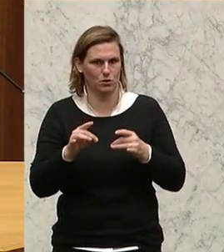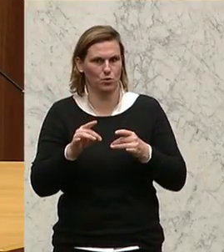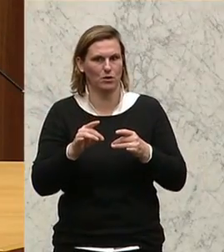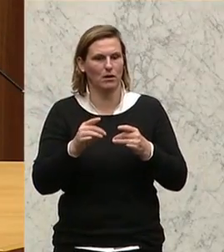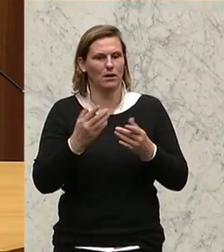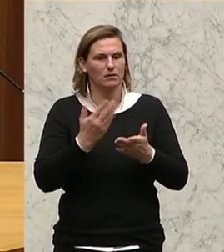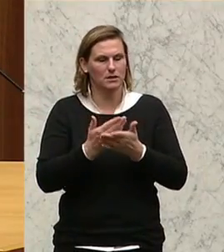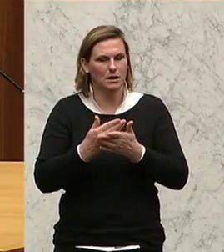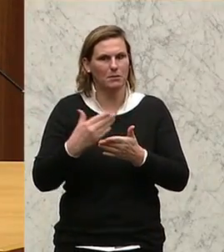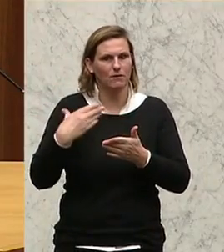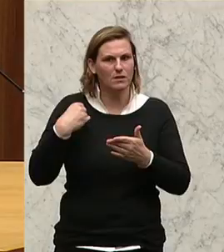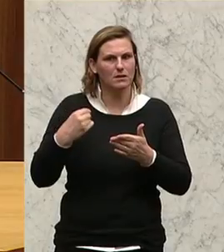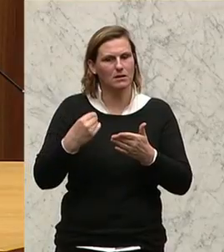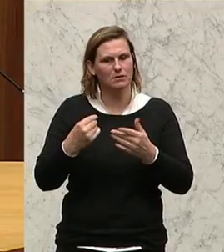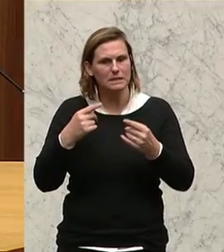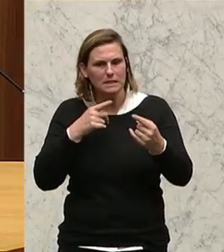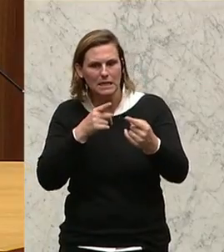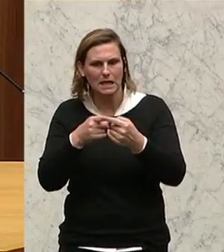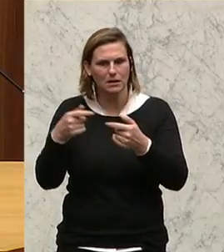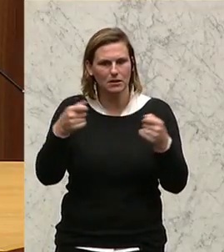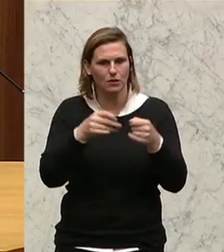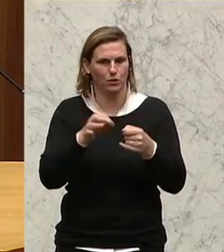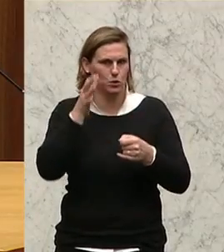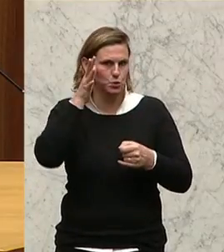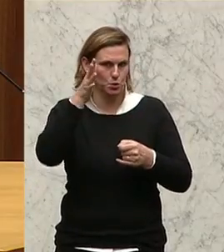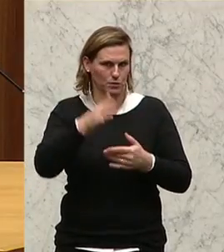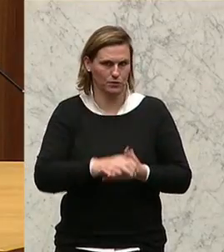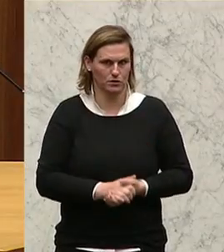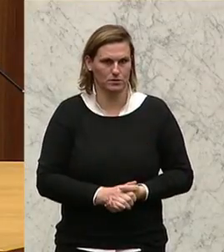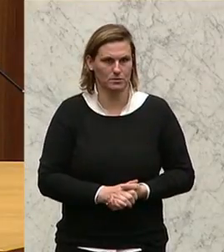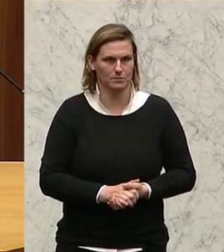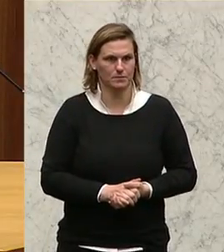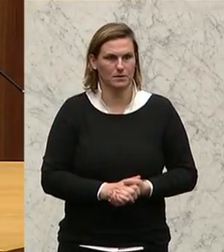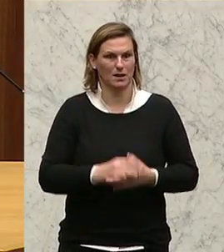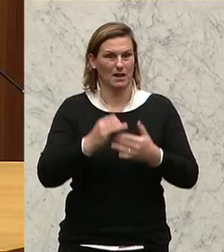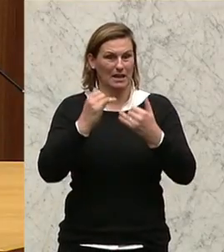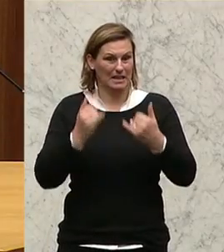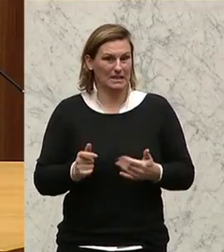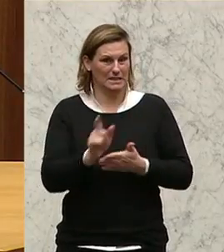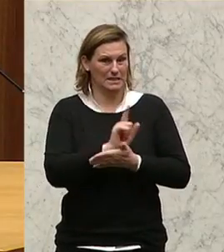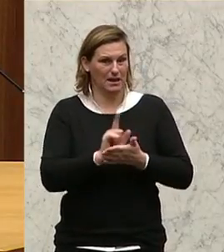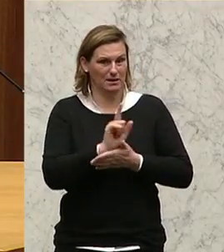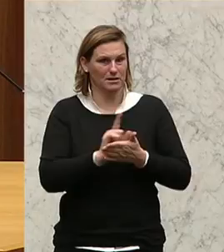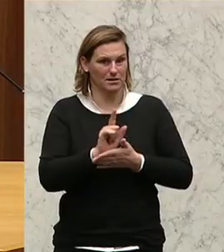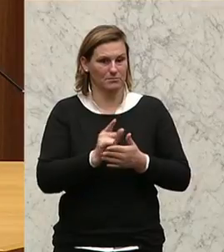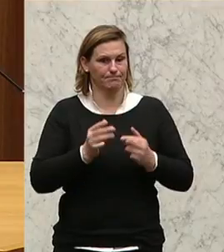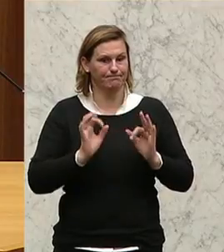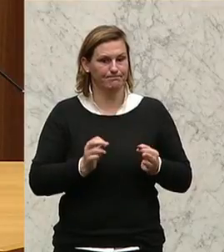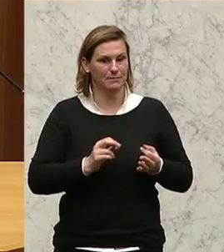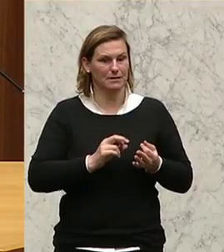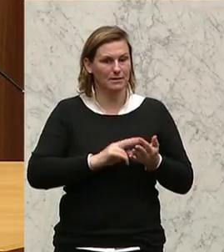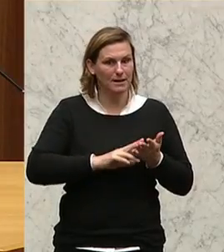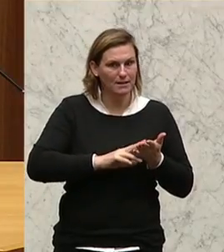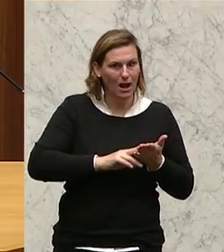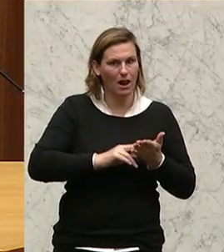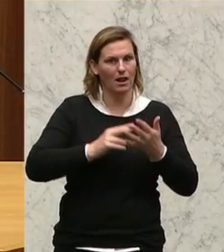wir wieder zielgerichtete Investitionen in die Zukunft tätigen, meine Damen und Herren. Und in Zeiten der Digitalisierung und Automatisierung